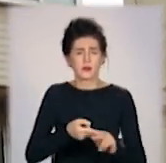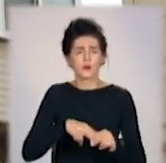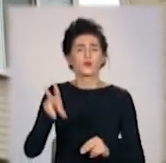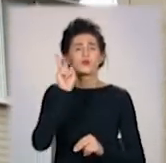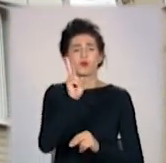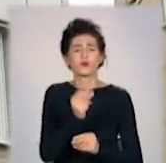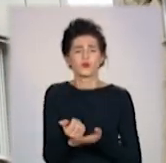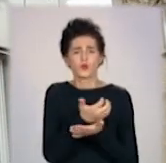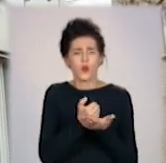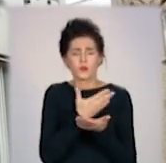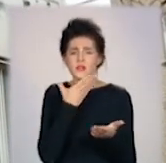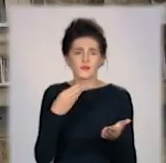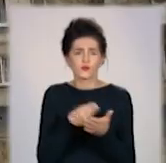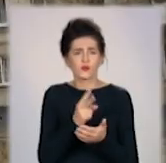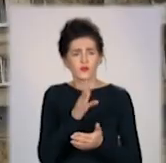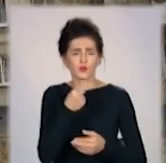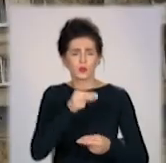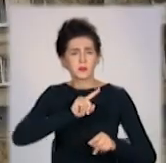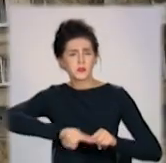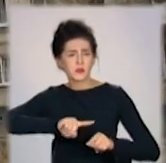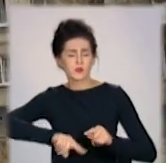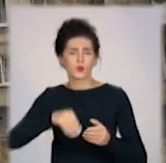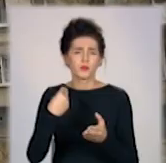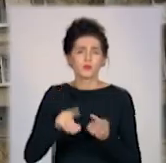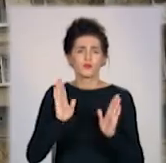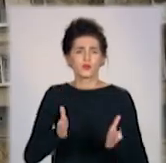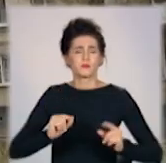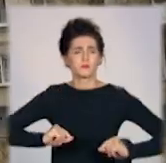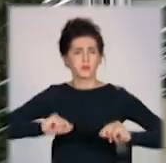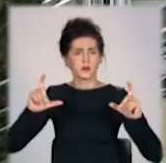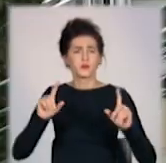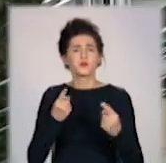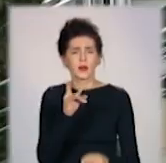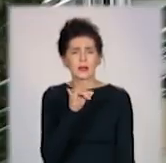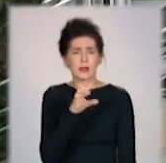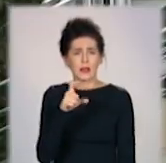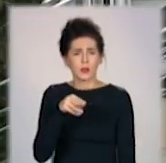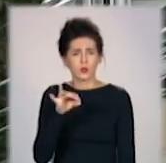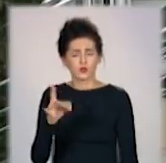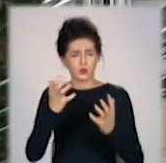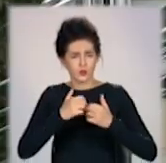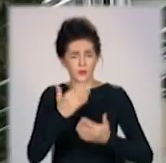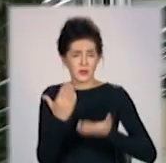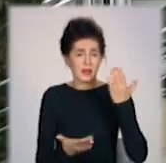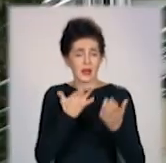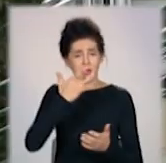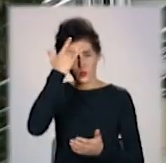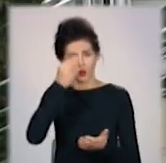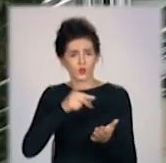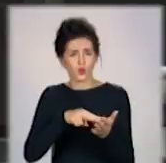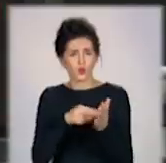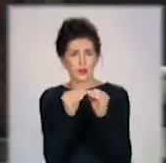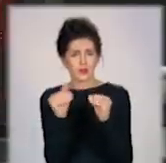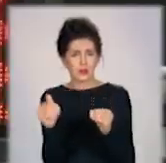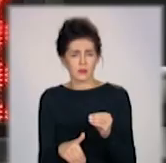на власні квадратні метри. Варто поквапитися, бо житло дорожче. Реотори підрахували, якщо влітку квартира коштувала 10 тисяч,